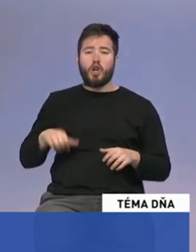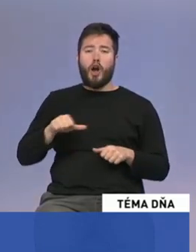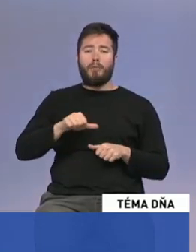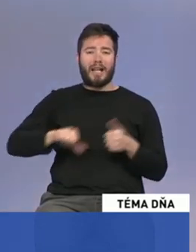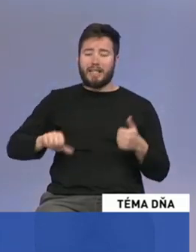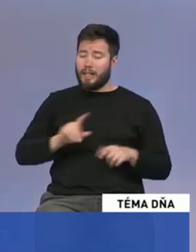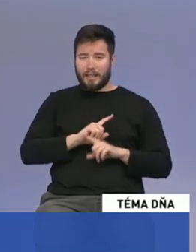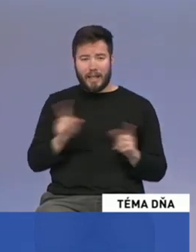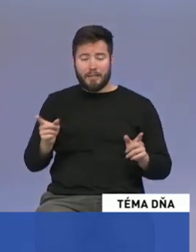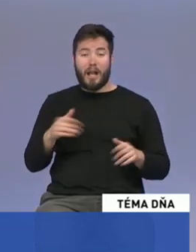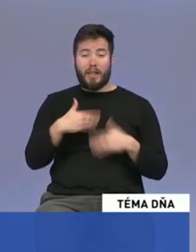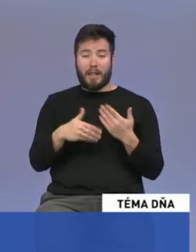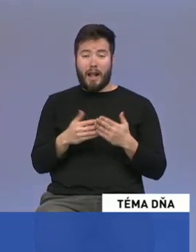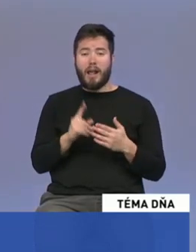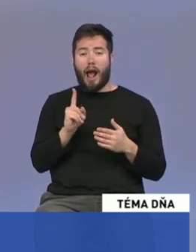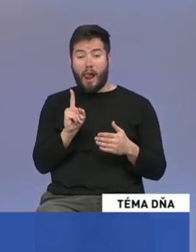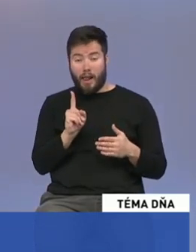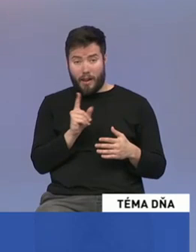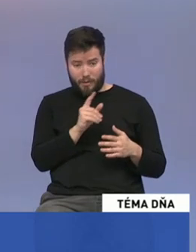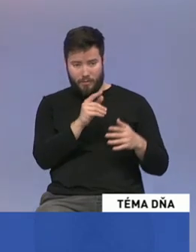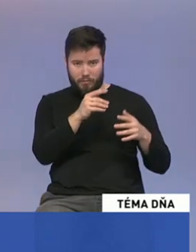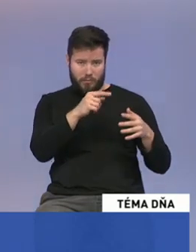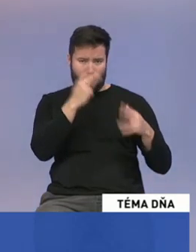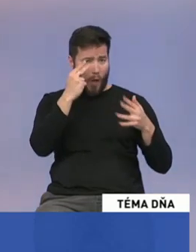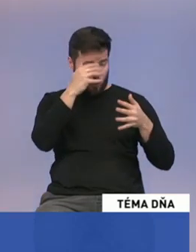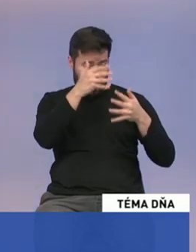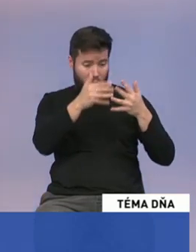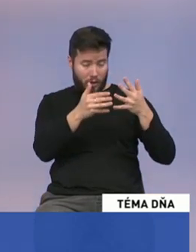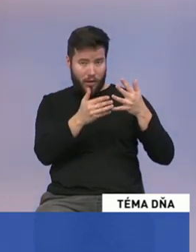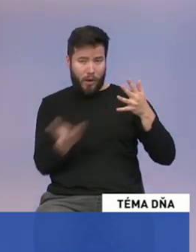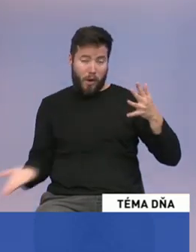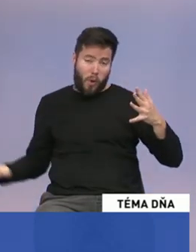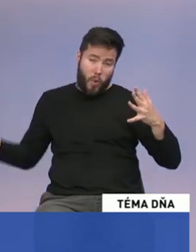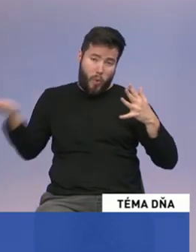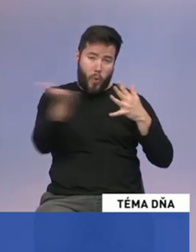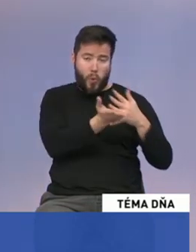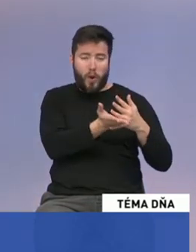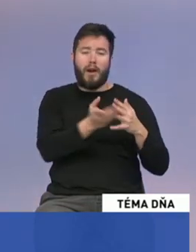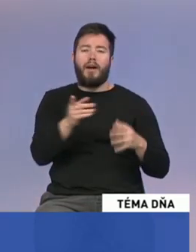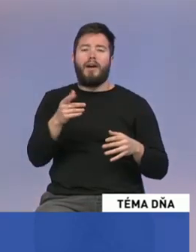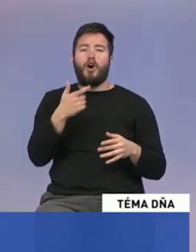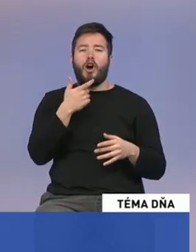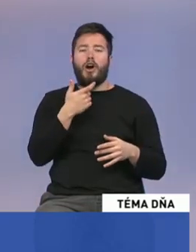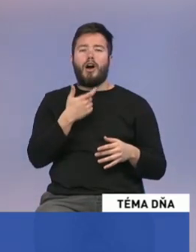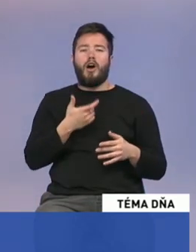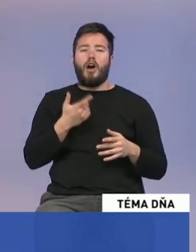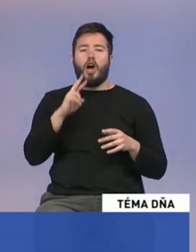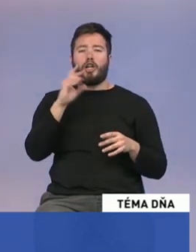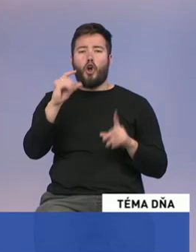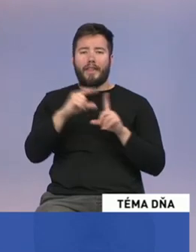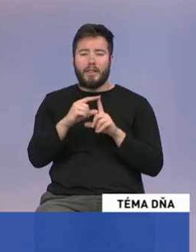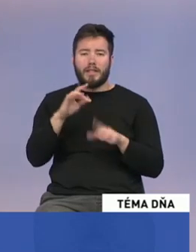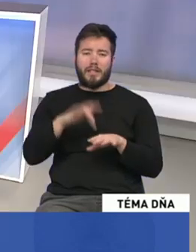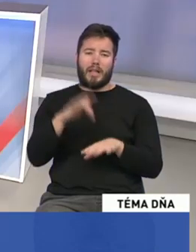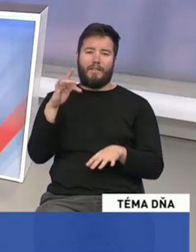súvajú pojmy, ktoré sú ako rodové citlivovanie, gender ideológia. A treba povedať, Čo mi je to nebezpečné možno pre